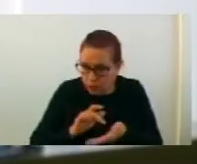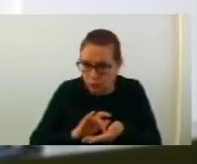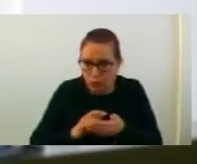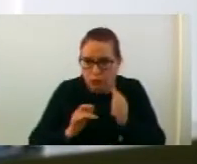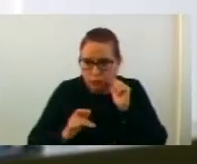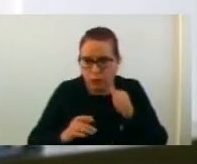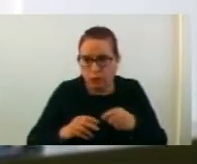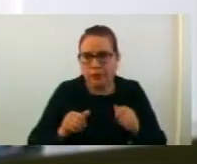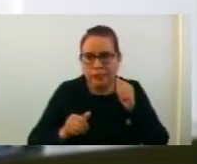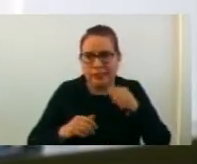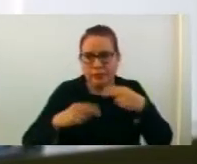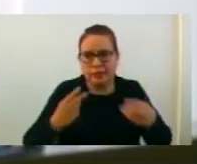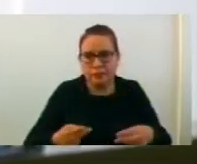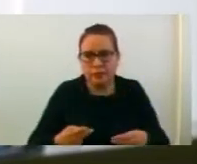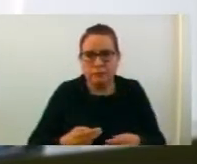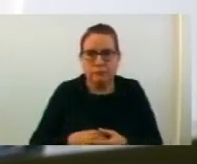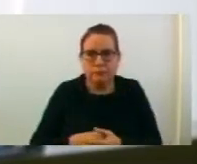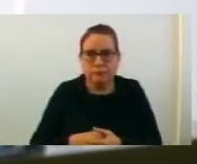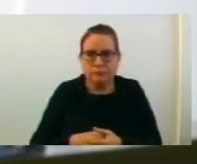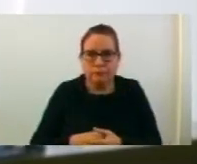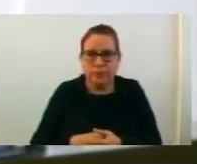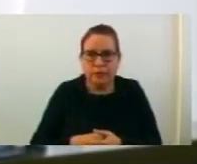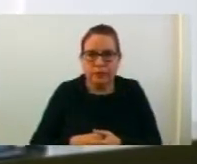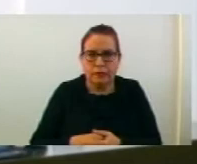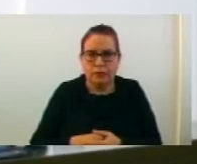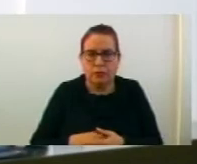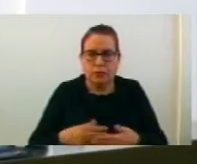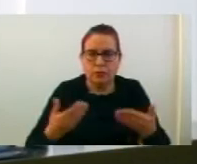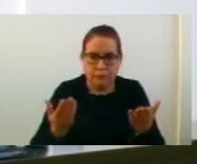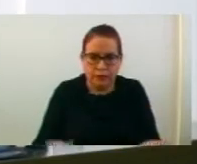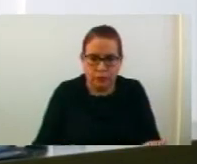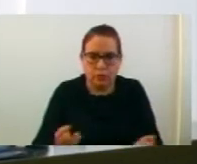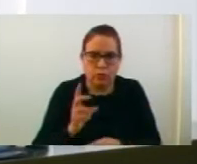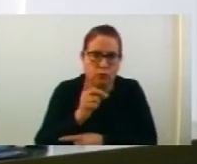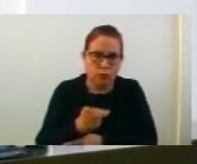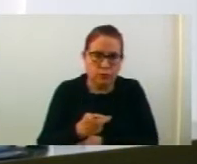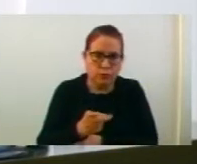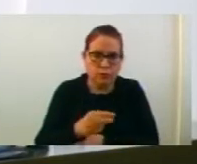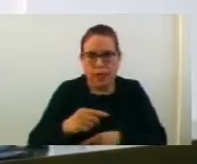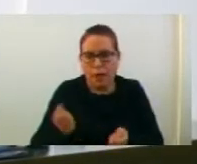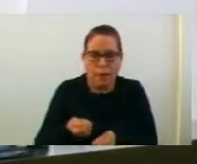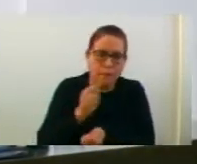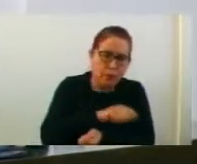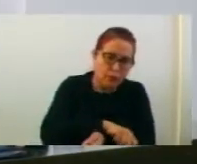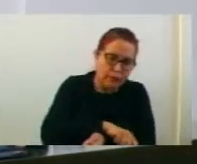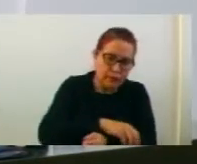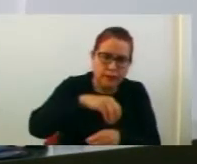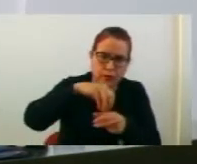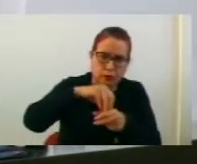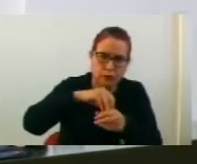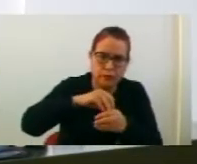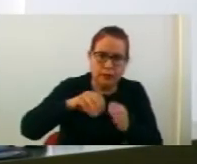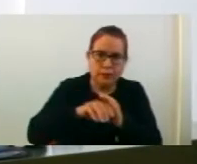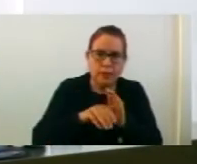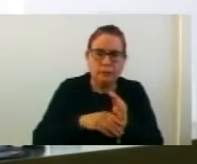реда мрой 9 и 10 од предложението Деме Ред, констатира дека предложените одлуки за изменување и дополување на статутотите на